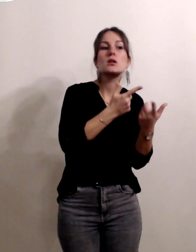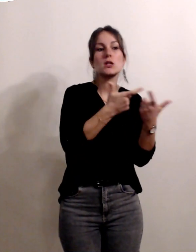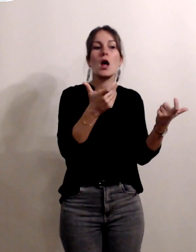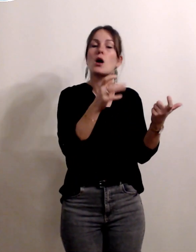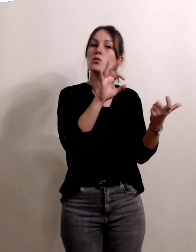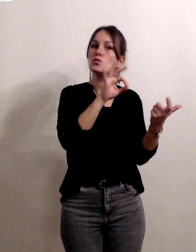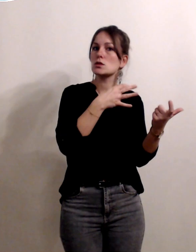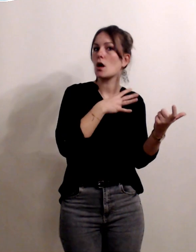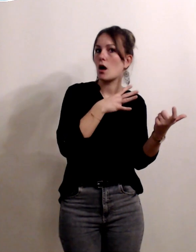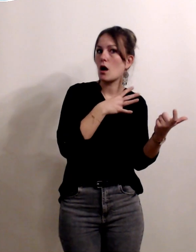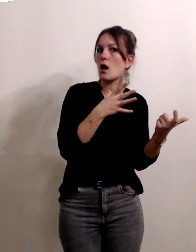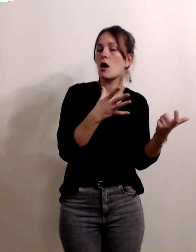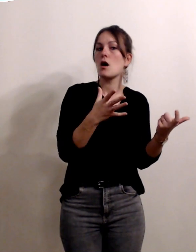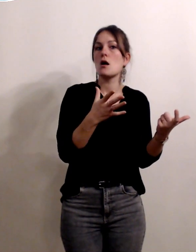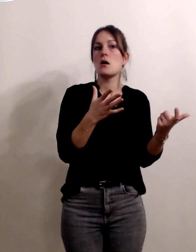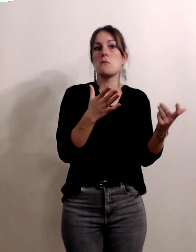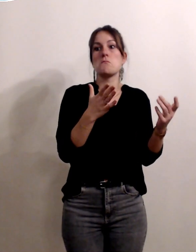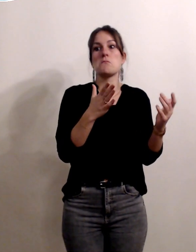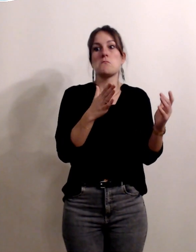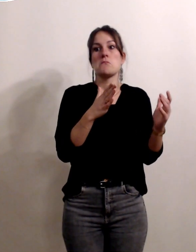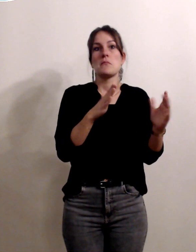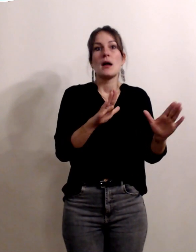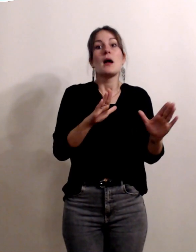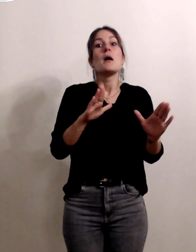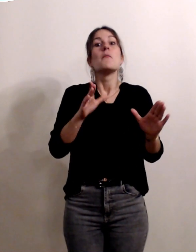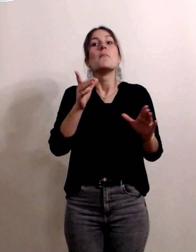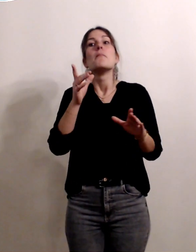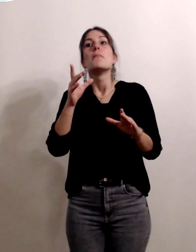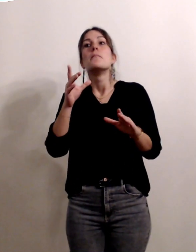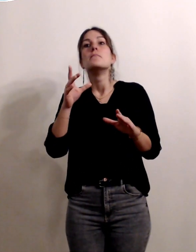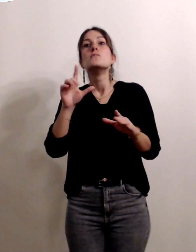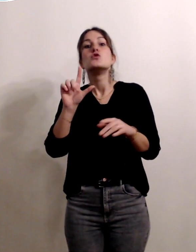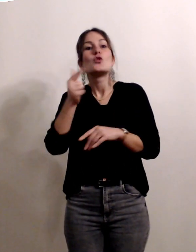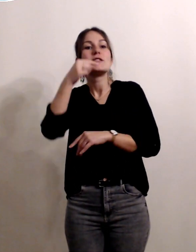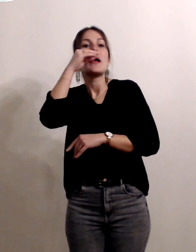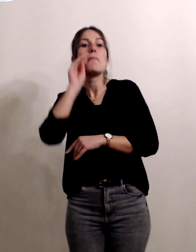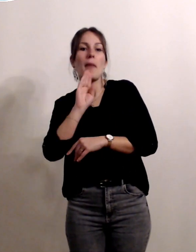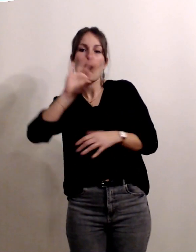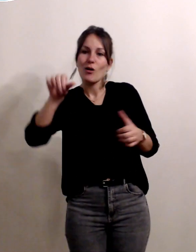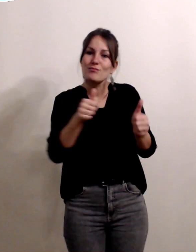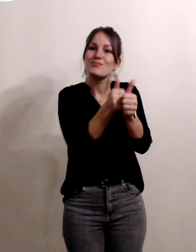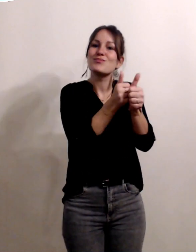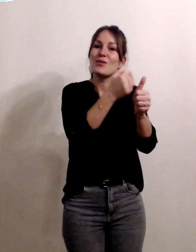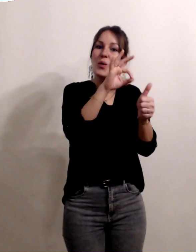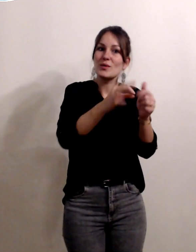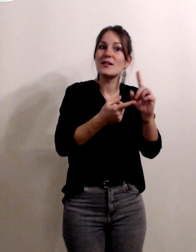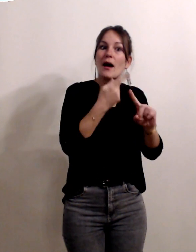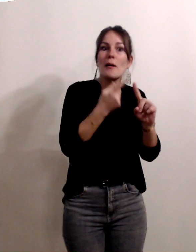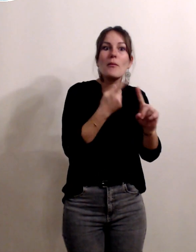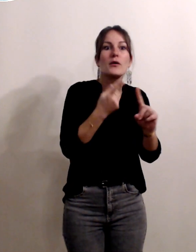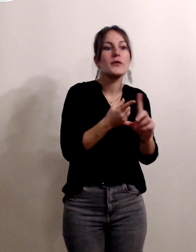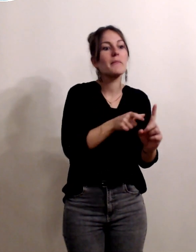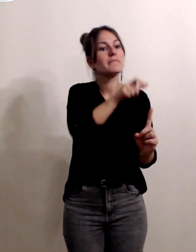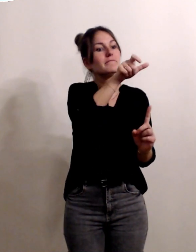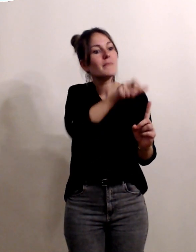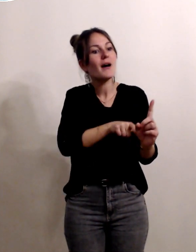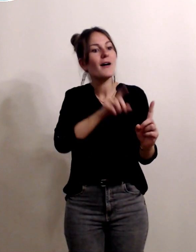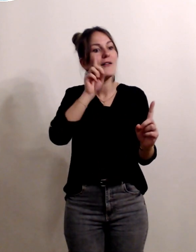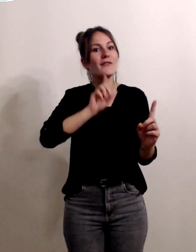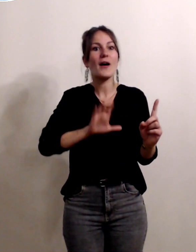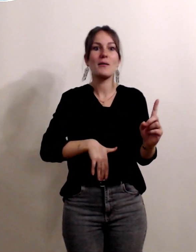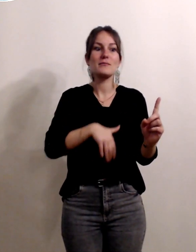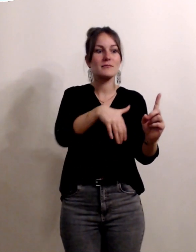on laisse une place pleine et entière aux coparents pour nous c'est très important que la patiente puisse être